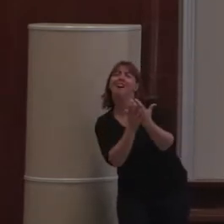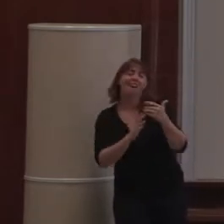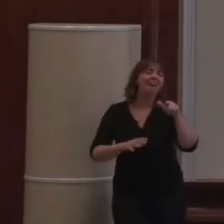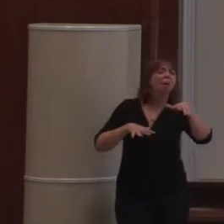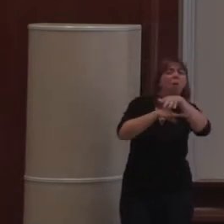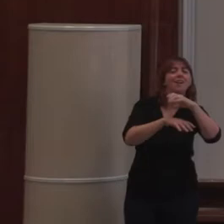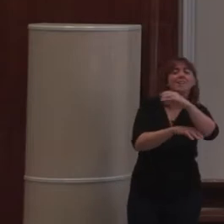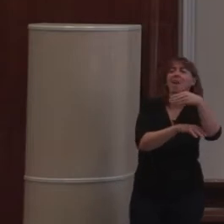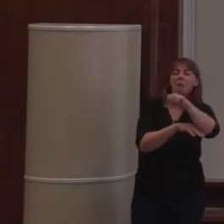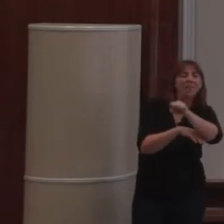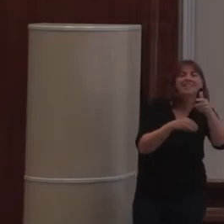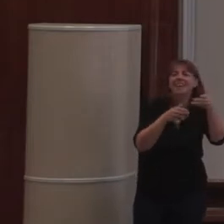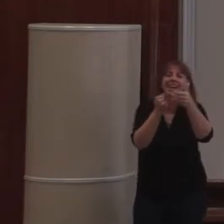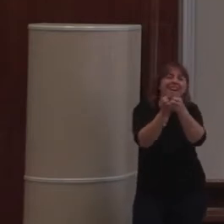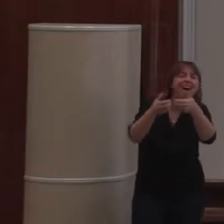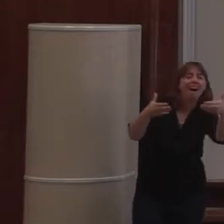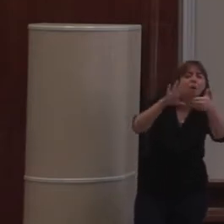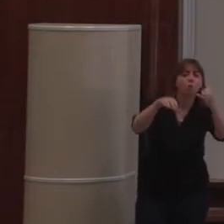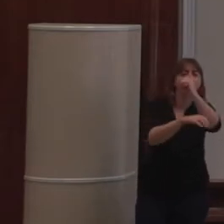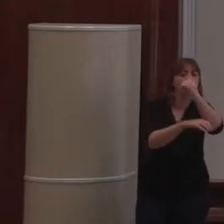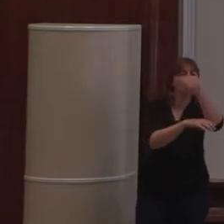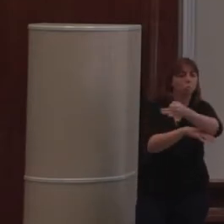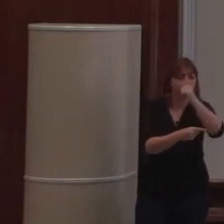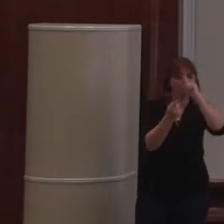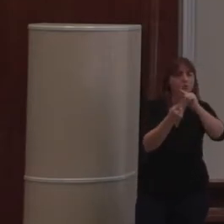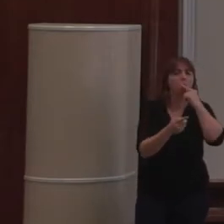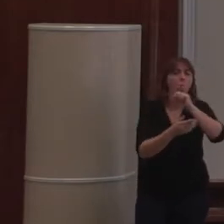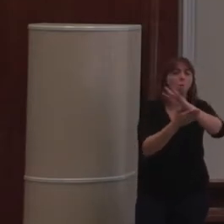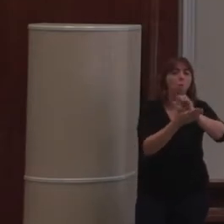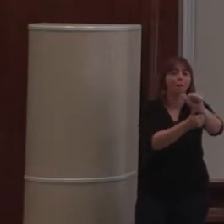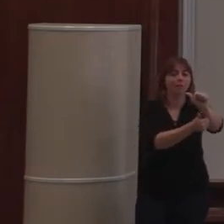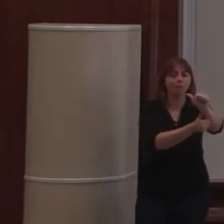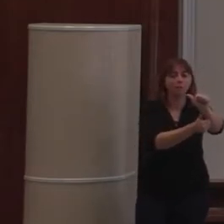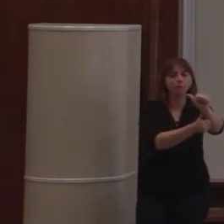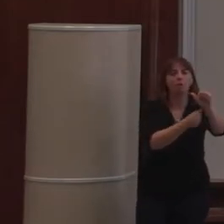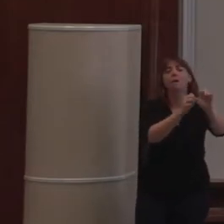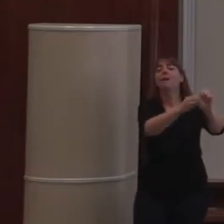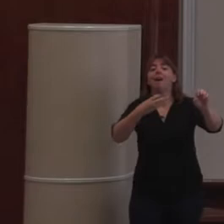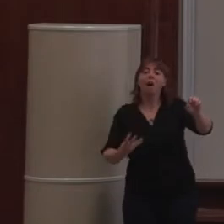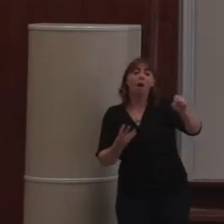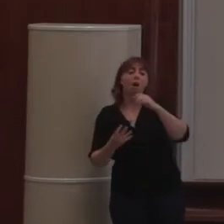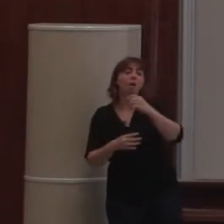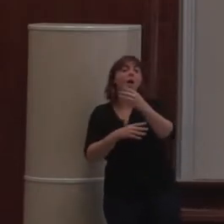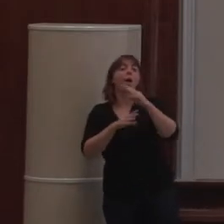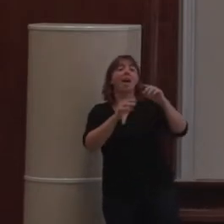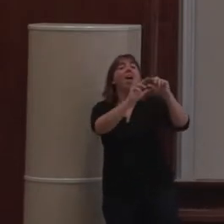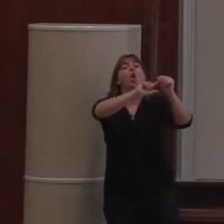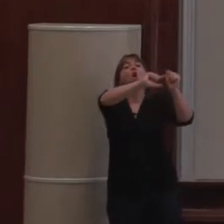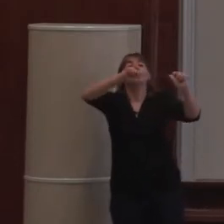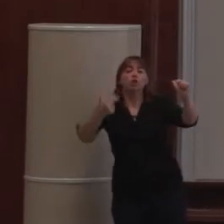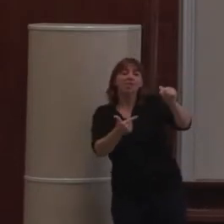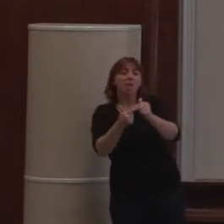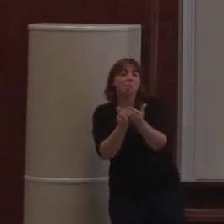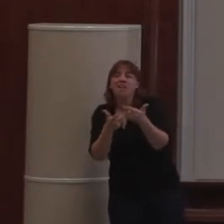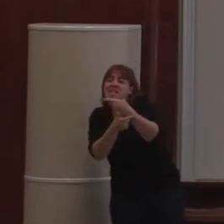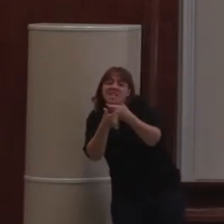% sont sous WordPress. D'accord ? Et ensuite, le suivant, qui le deuxième, il est à 4%. Et ça descend comme ça très, très vite. C'est-à-dire